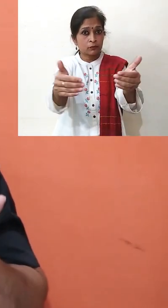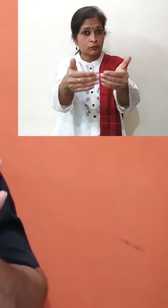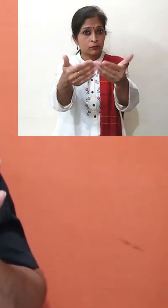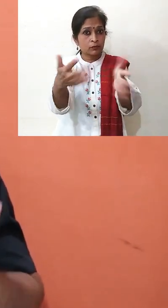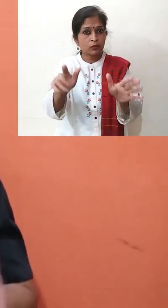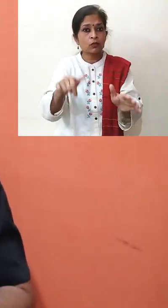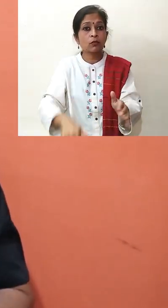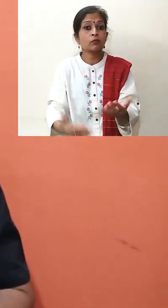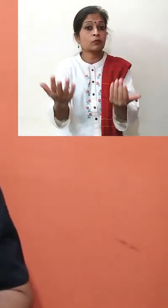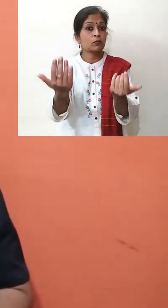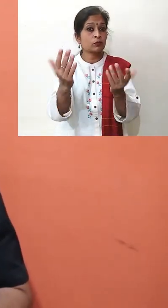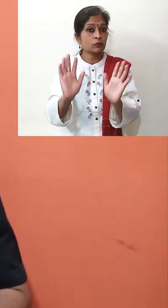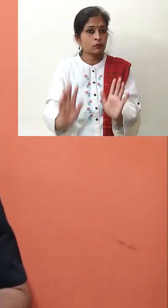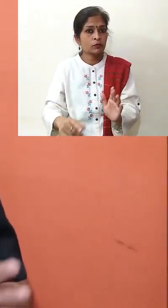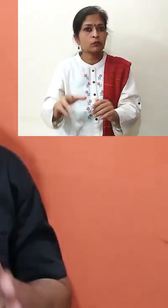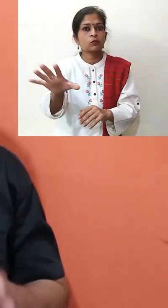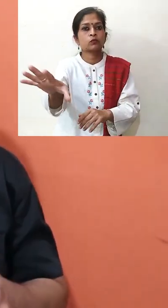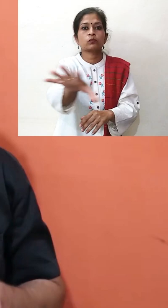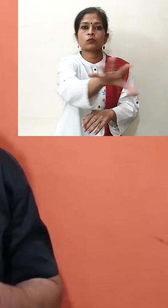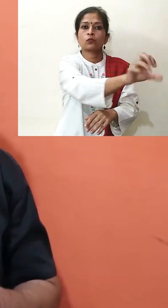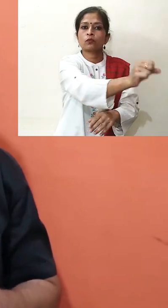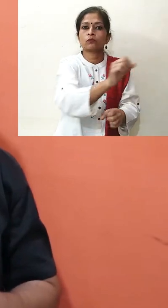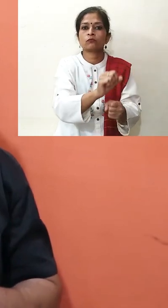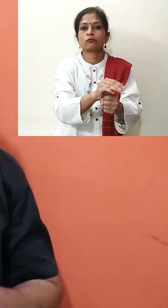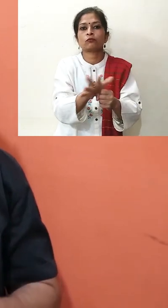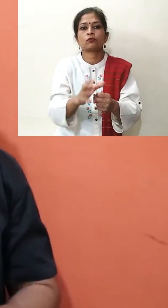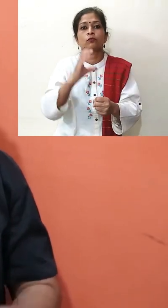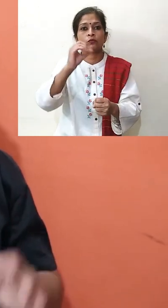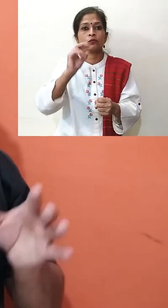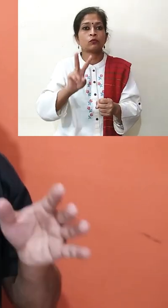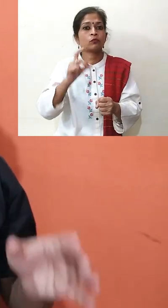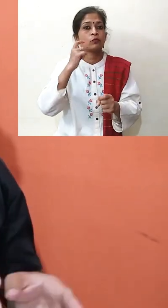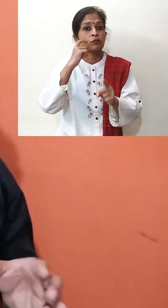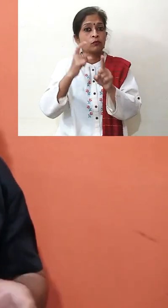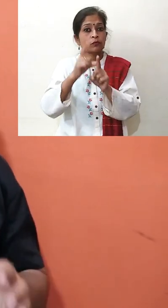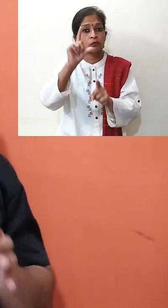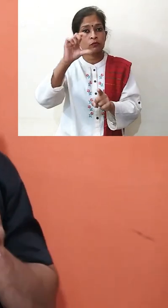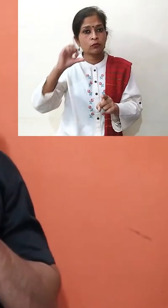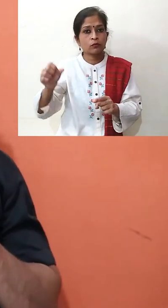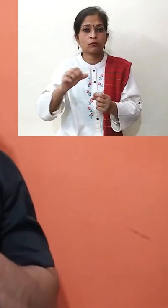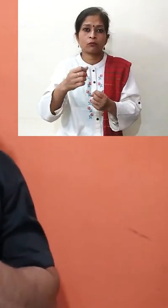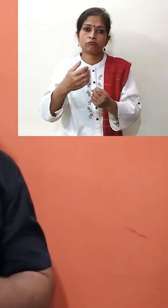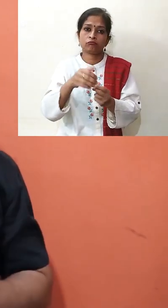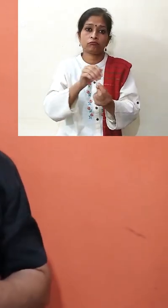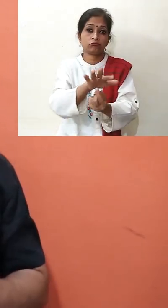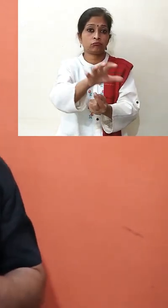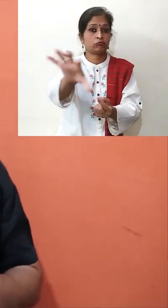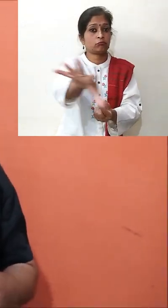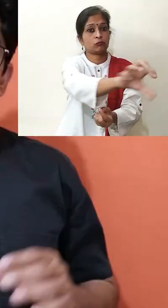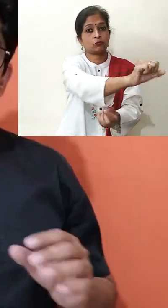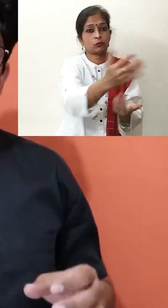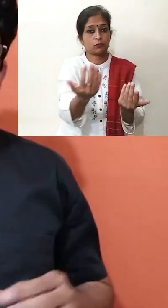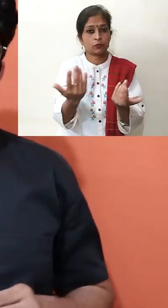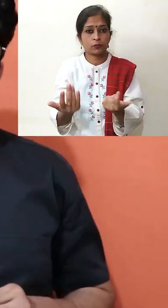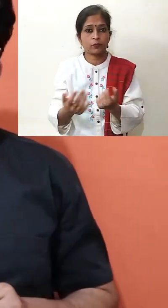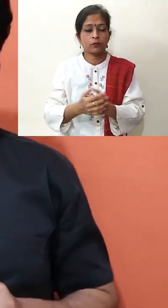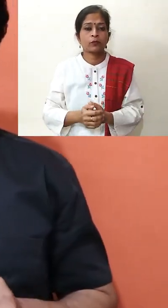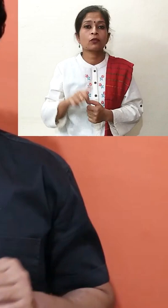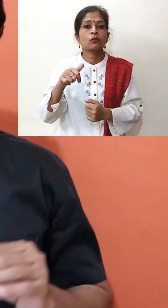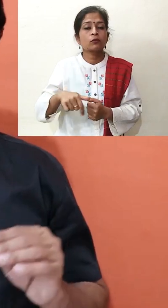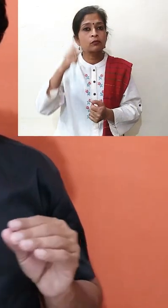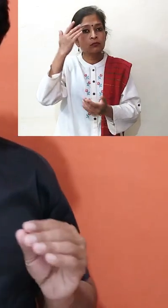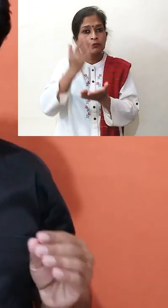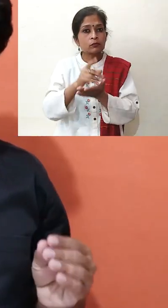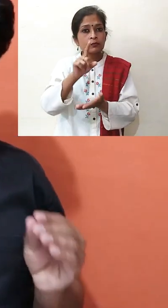संभावना बढ़ जाती है कि यह जो COVID-19 का संक्रमन है वो जो शराप पिने वाले को भी संक्रमित कर देगा एक मिथक है